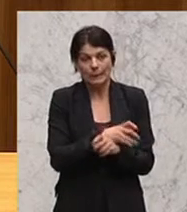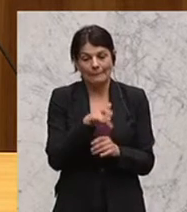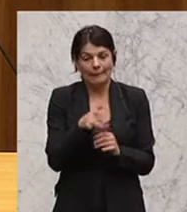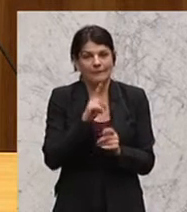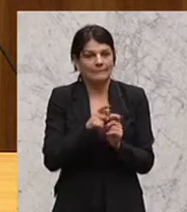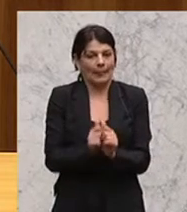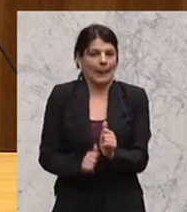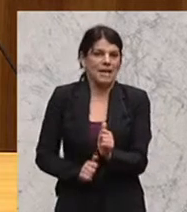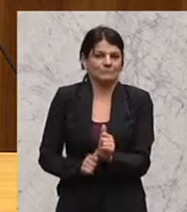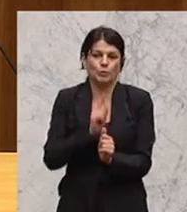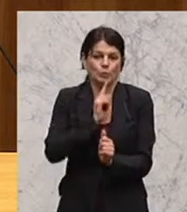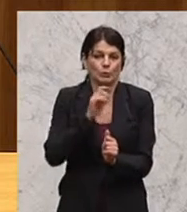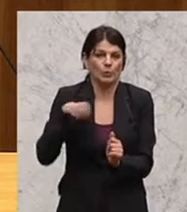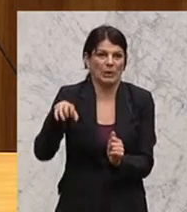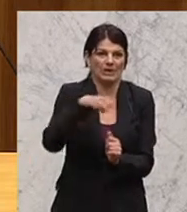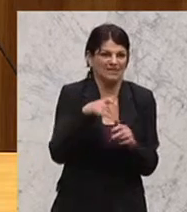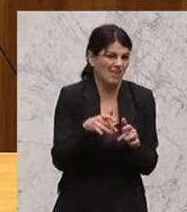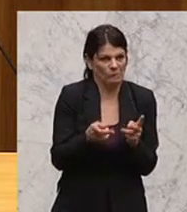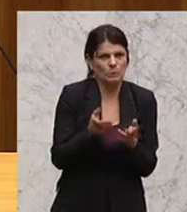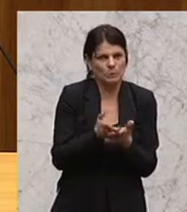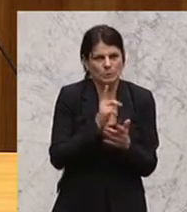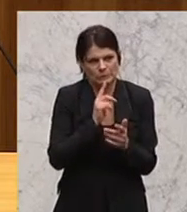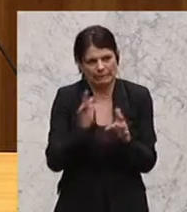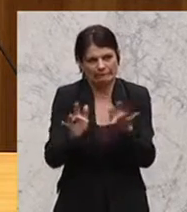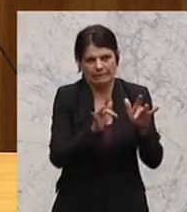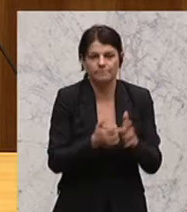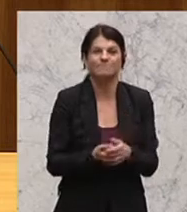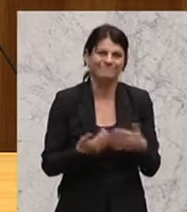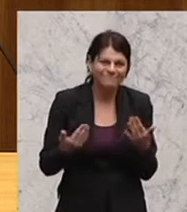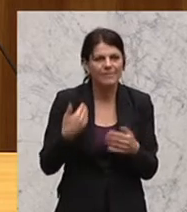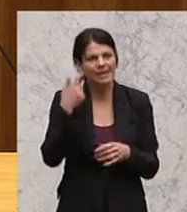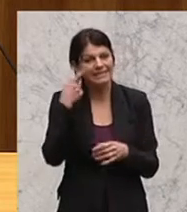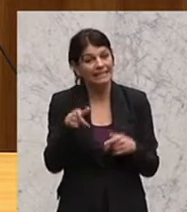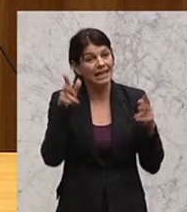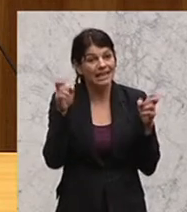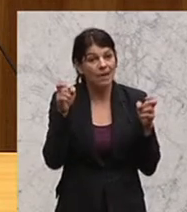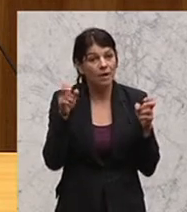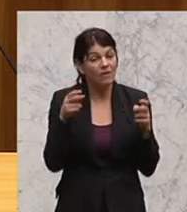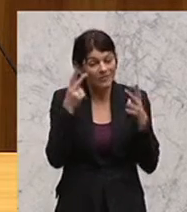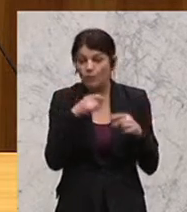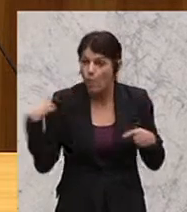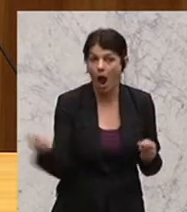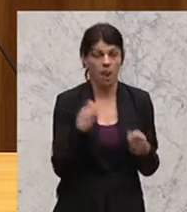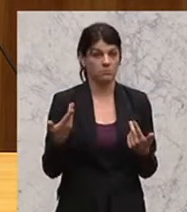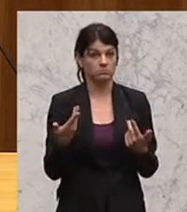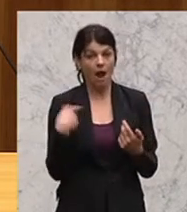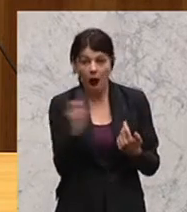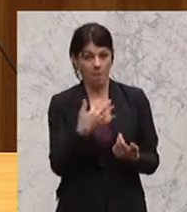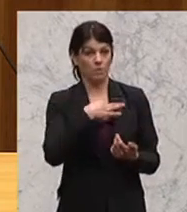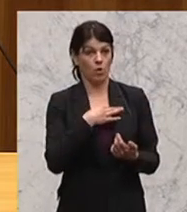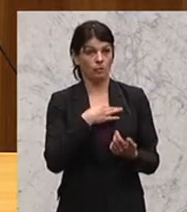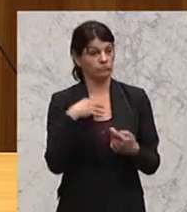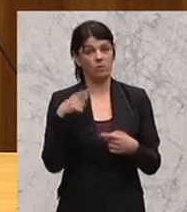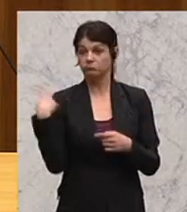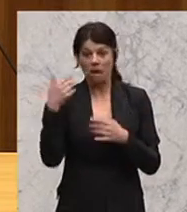unterversorgt, also wahrscheinlich sogar unterversorgt. Und ich denke, es ist ein Thema, das uns alle angeht. Jeder von uns wird eines Tages